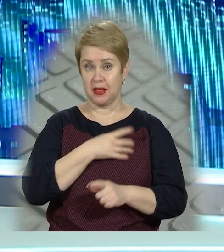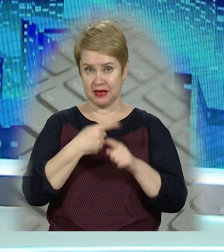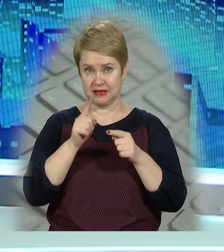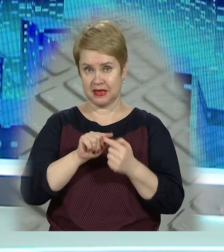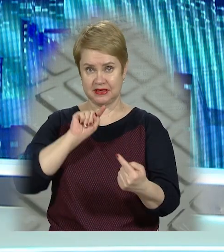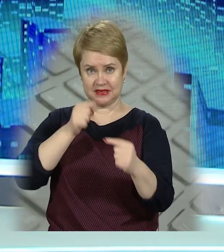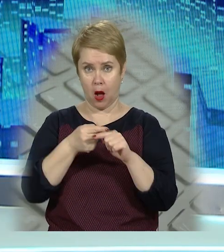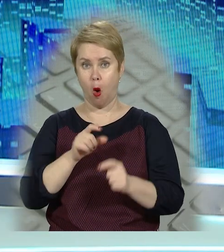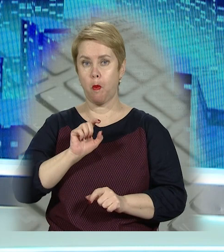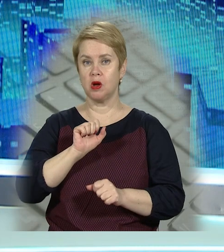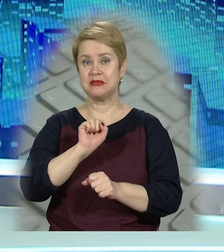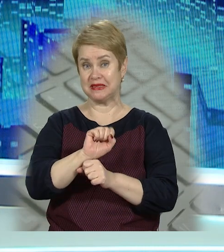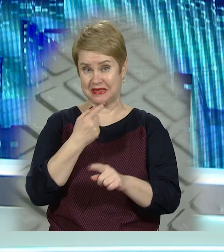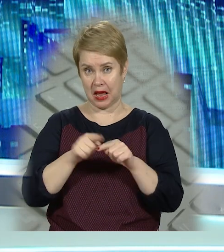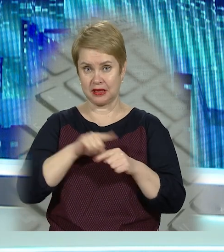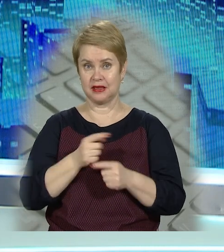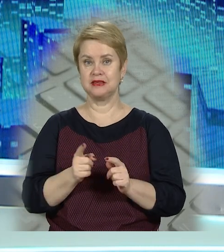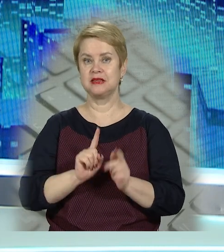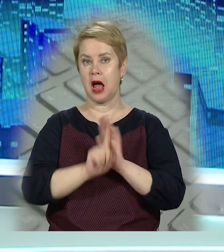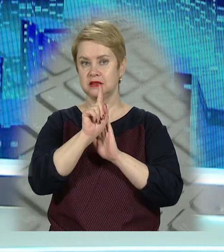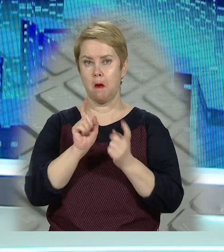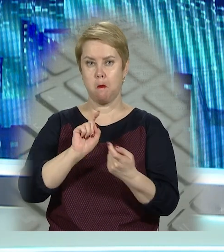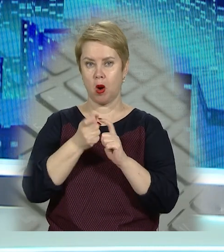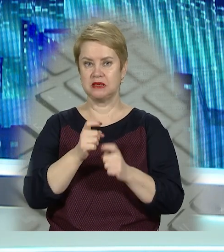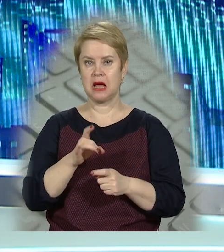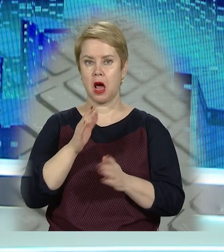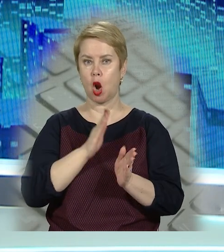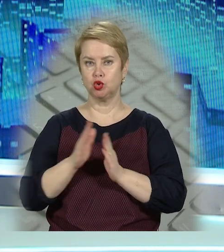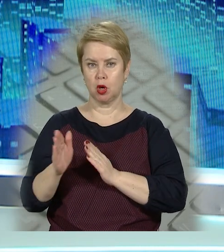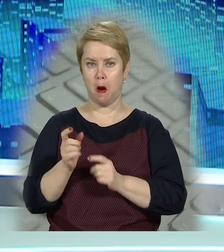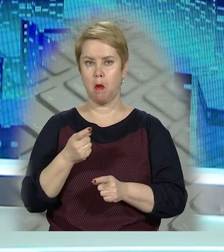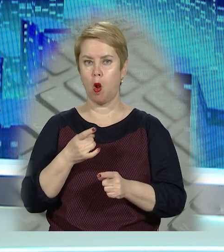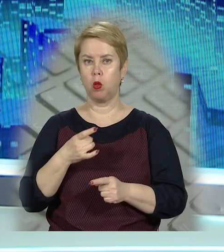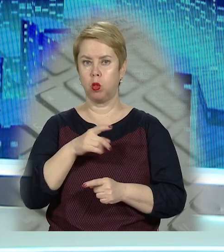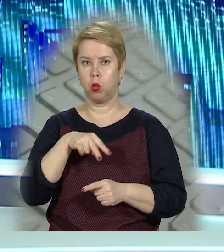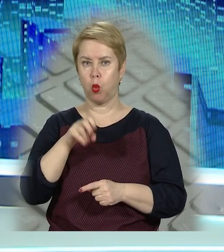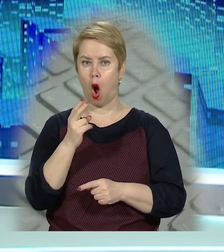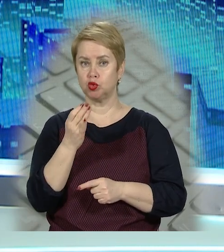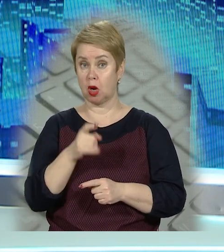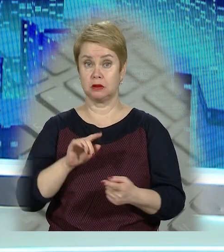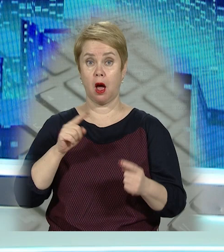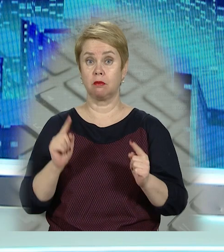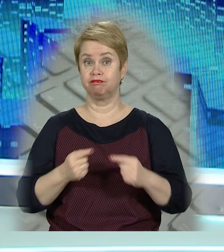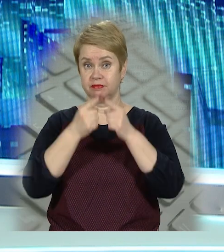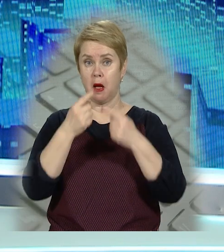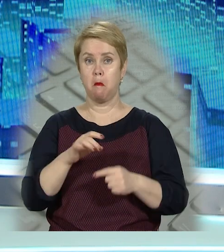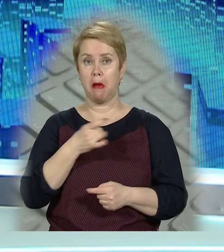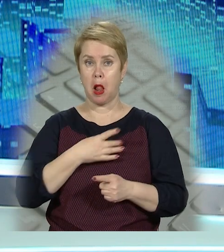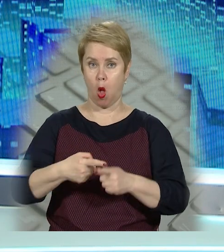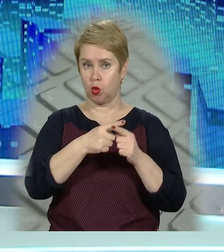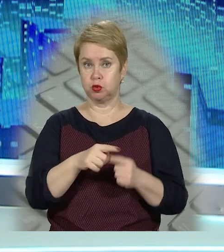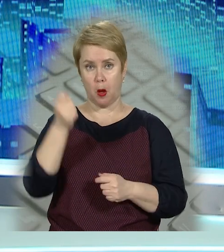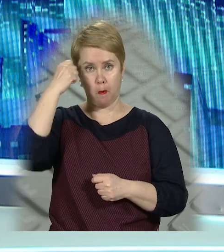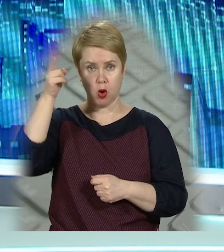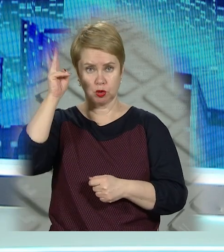Це стяг тамтешньої опозиції, який став символом боротьби із режимом Лукашенка. Реакція не забарилась і посольство Білорусі